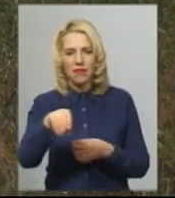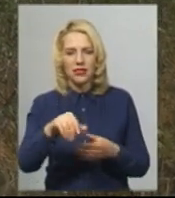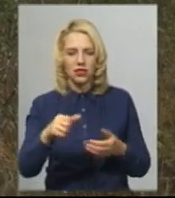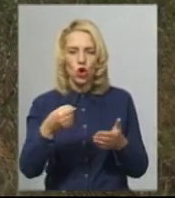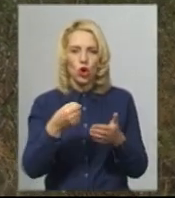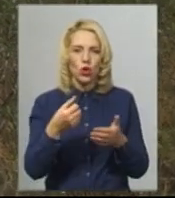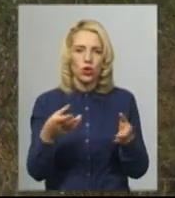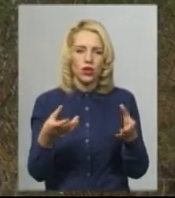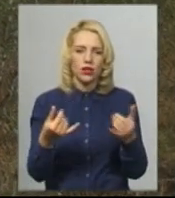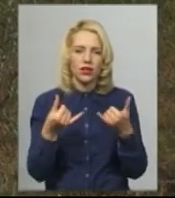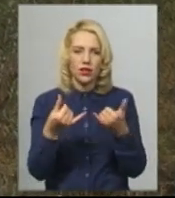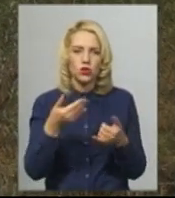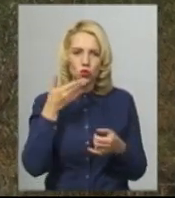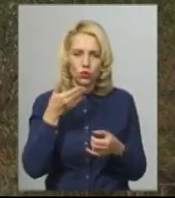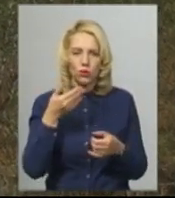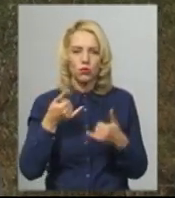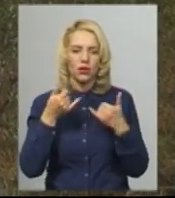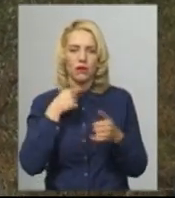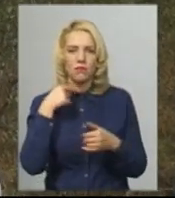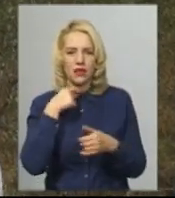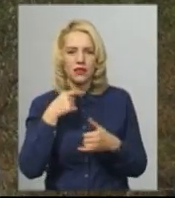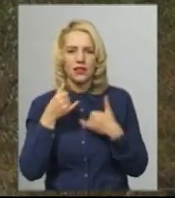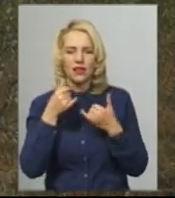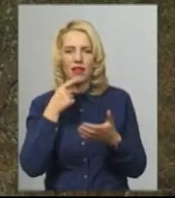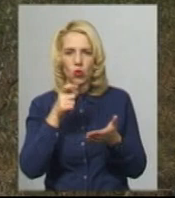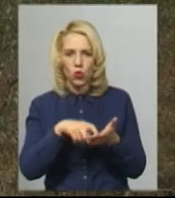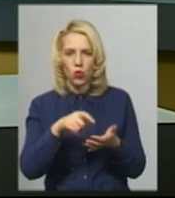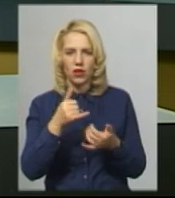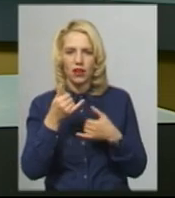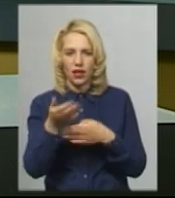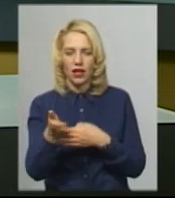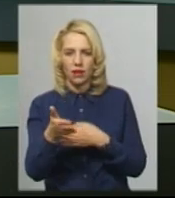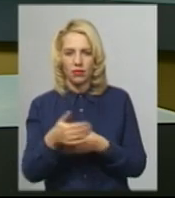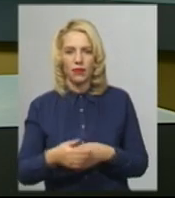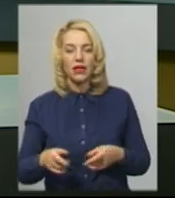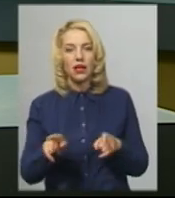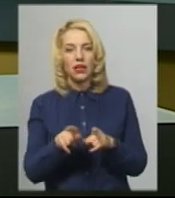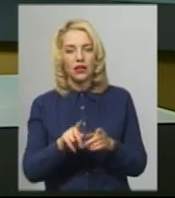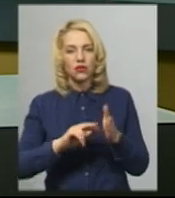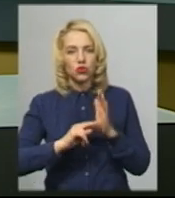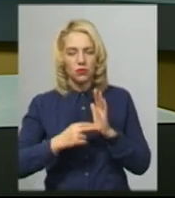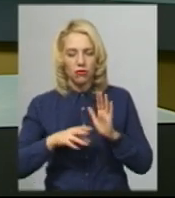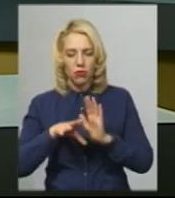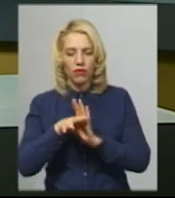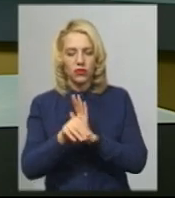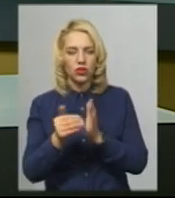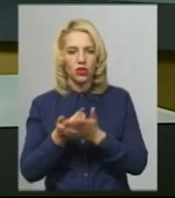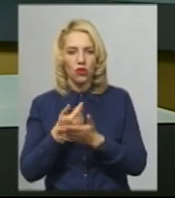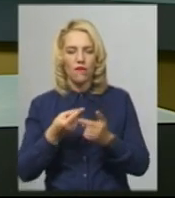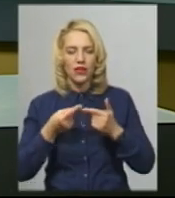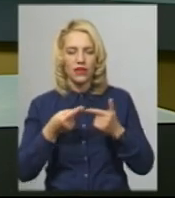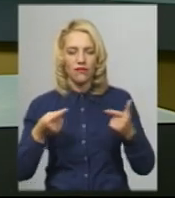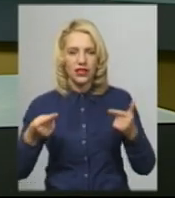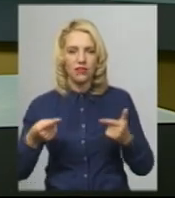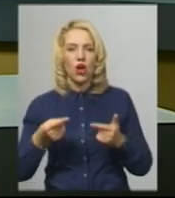тих чи інших видів, до курей, для курей, для риби. Також у планах впровадження нових видів лікарських